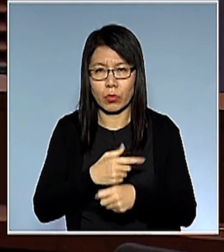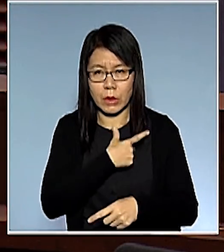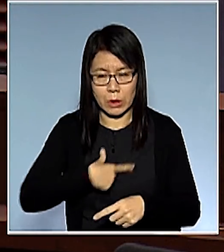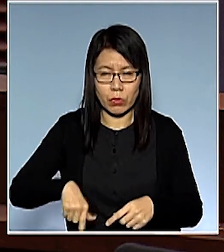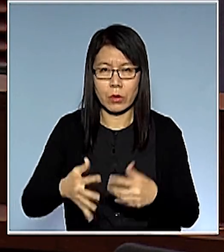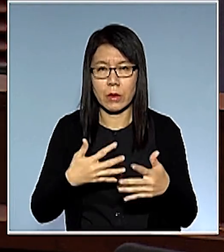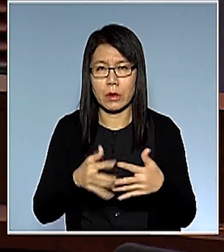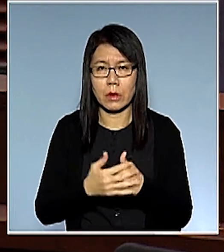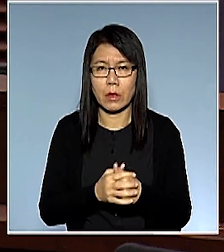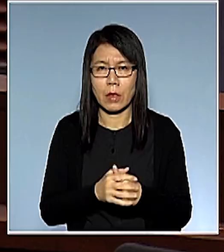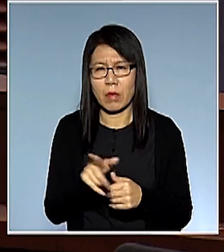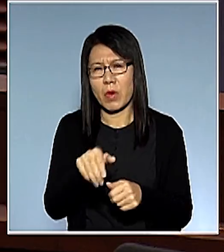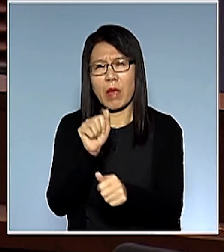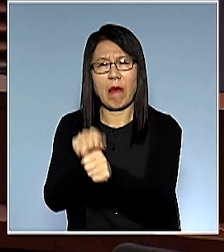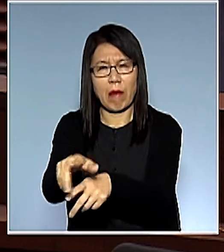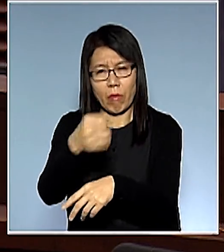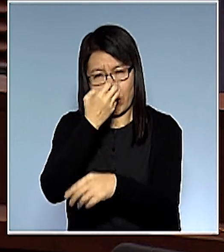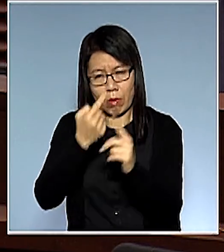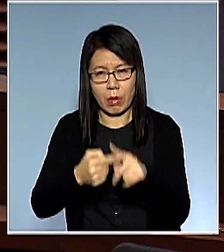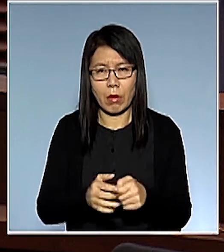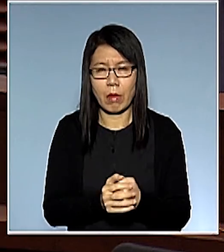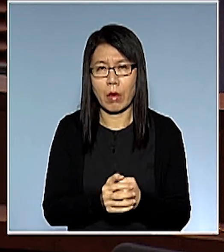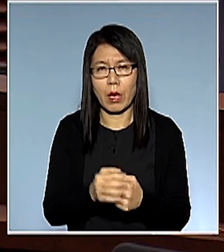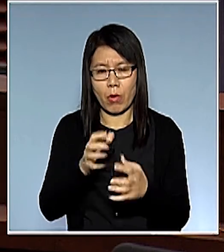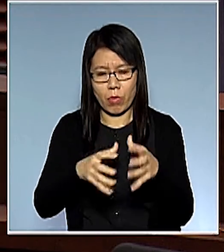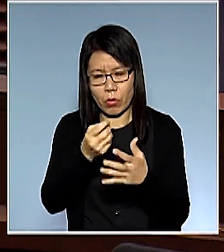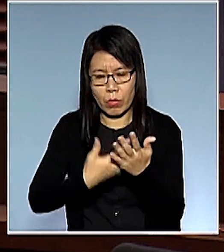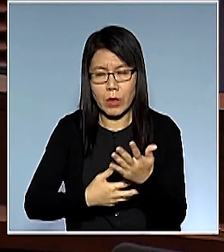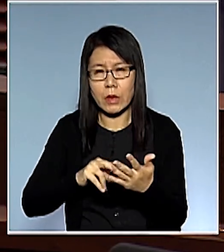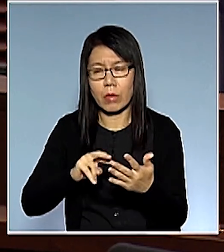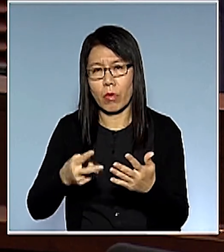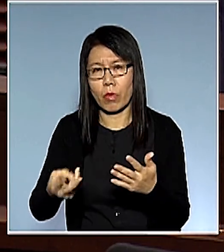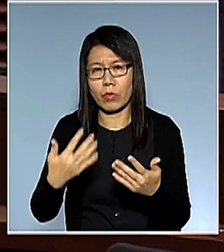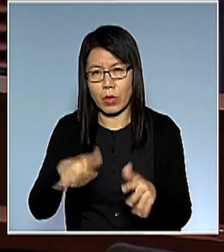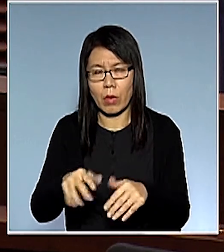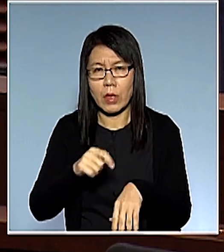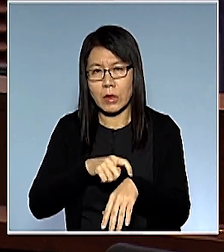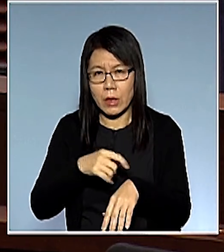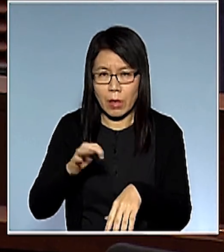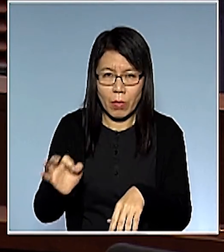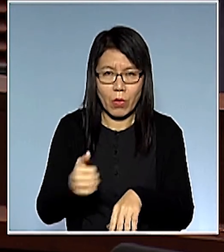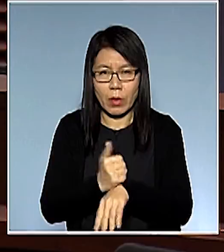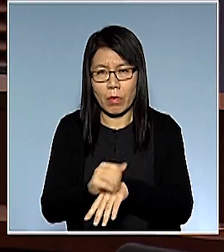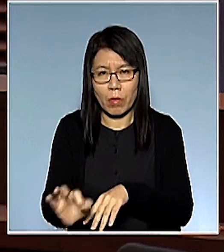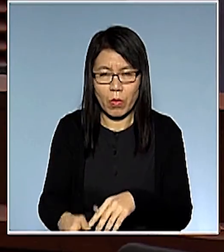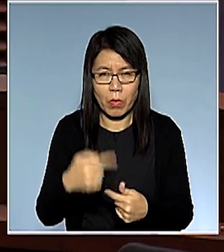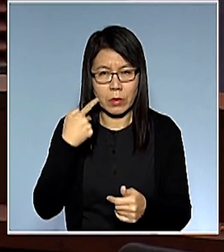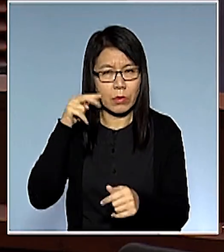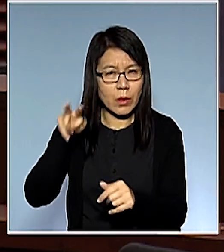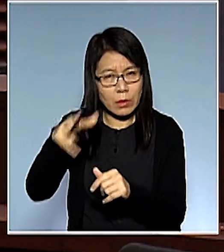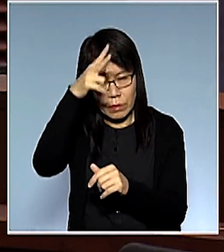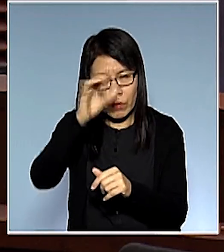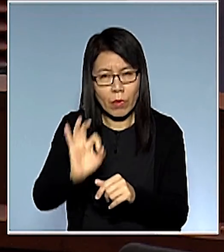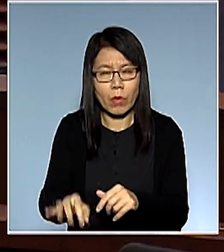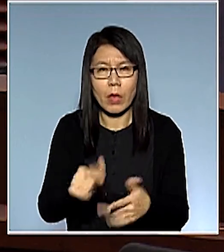所以你們不要騙市民說你們要收到議規則之後沒有了機會沒有了時間沒有了能力去監察政府如果用你們現在的方